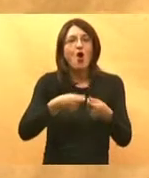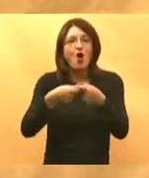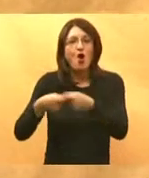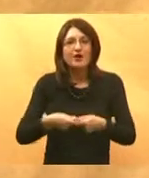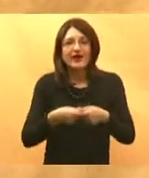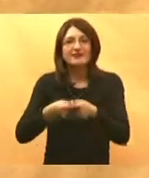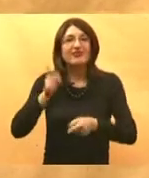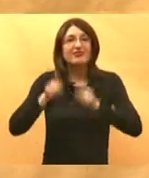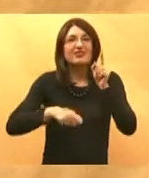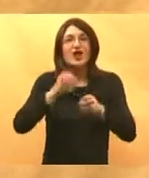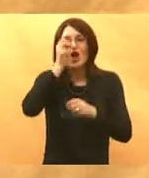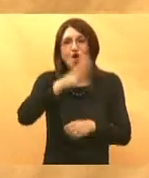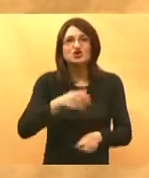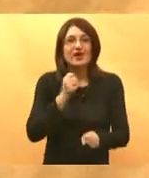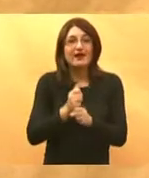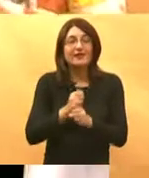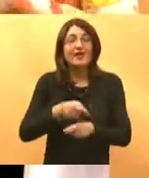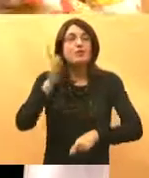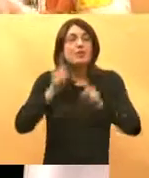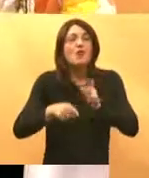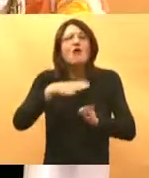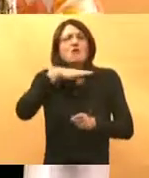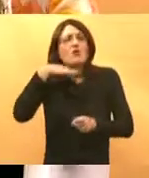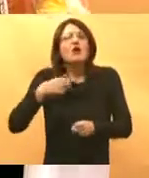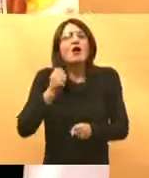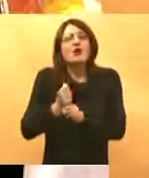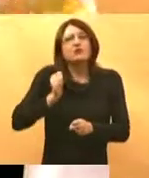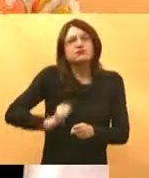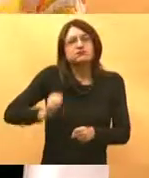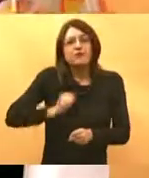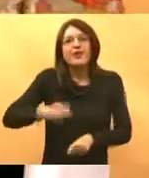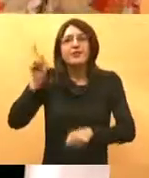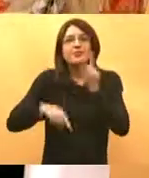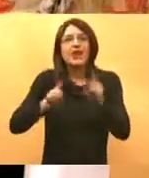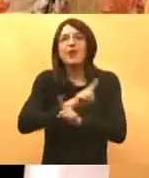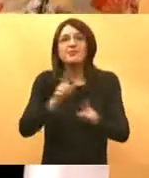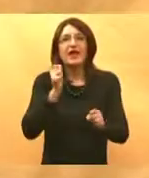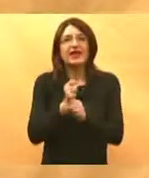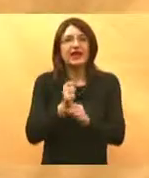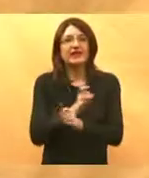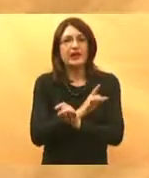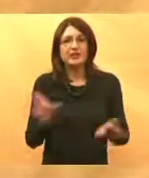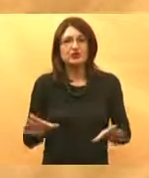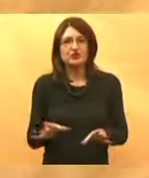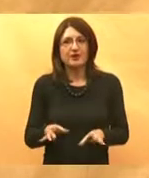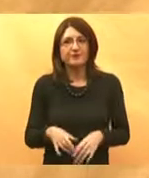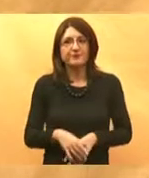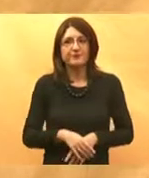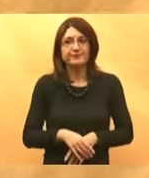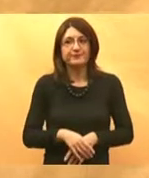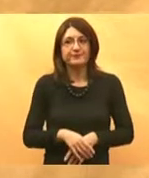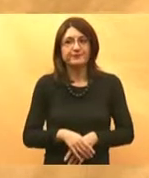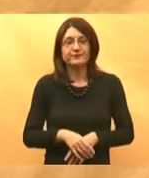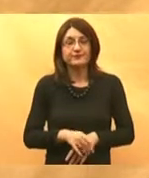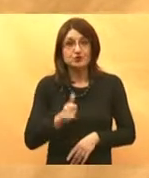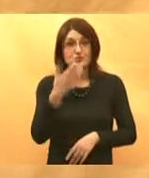neravde dovoljno neki se ubiju a svi su tu negdje stimulirali slično nećemo sad ja bi vama i slušateljima i gledateljima